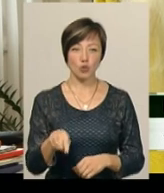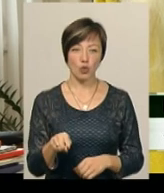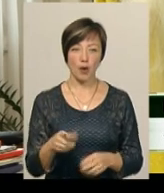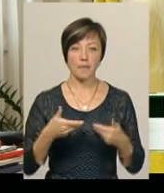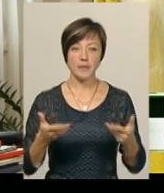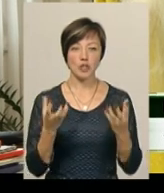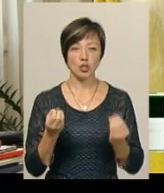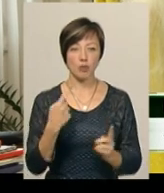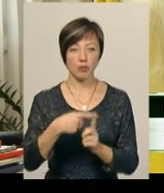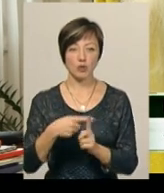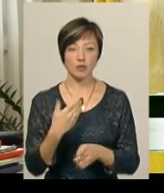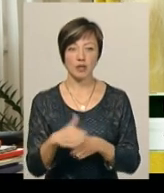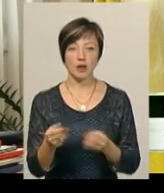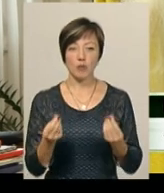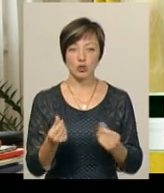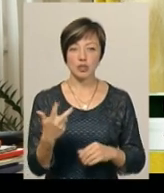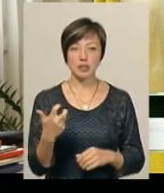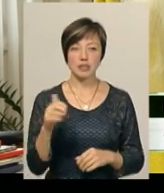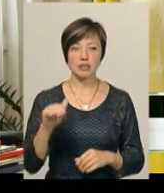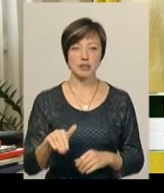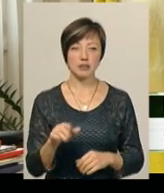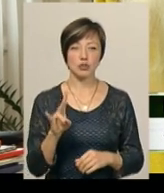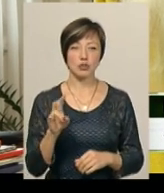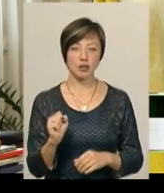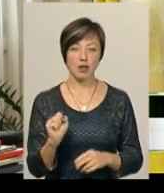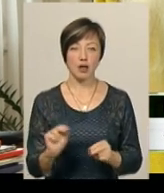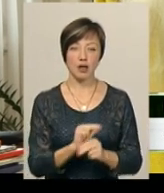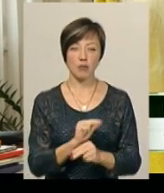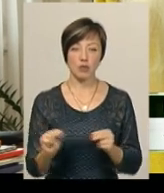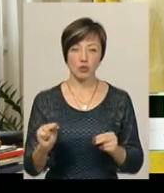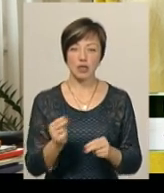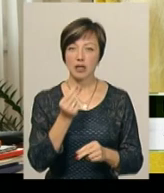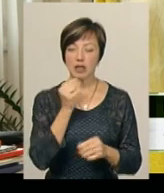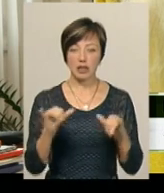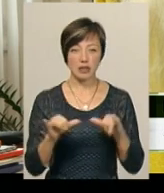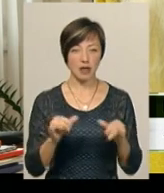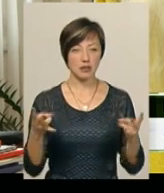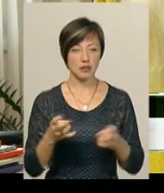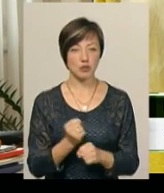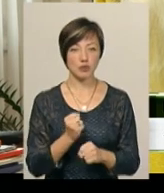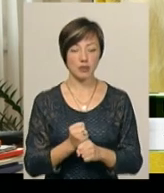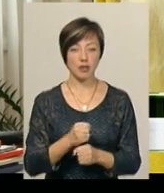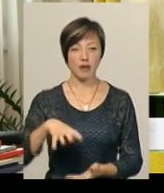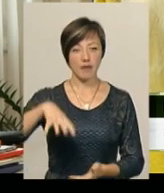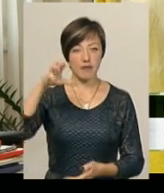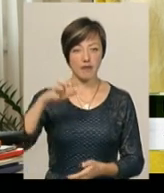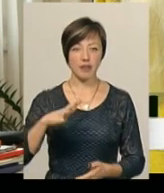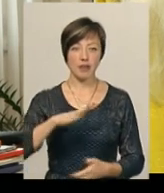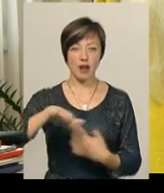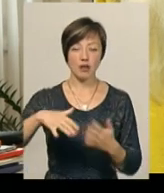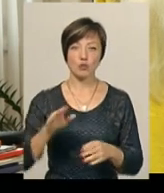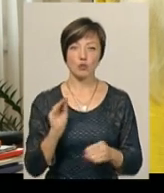ми ще плюс виділяємо кошти 300 тисяч на ремонт їдальні. Там треба зробити вентиляцію і, безумовно, вже